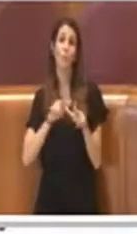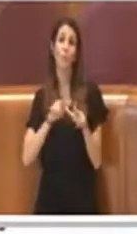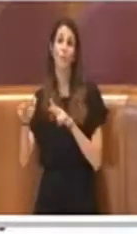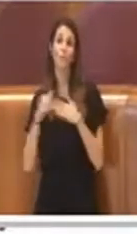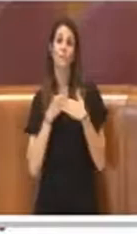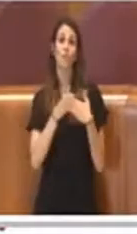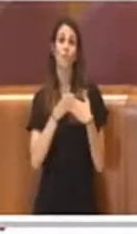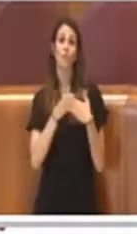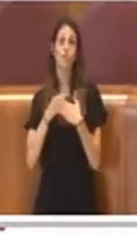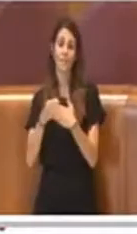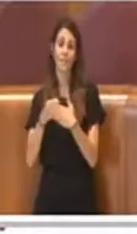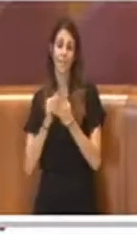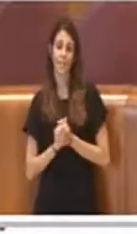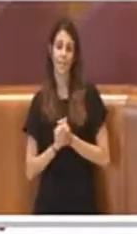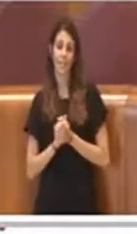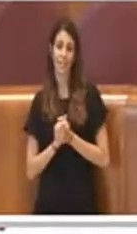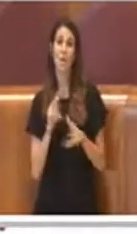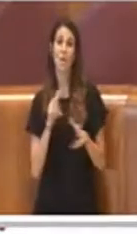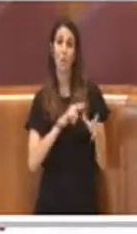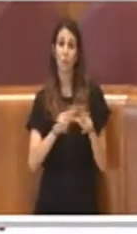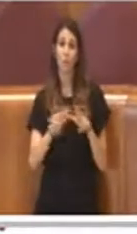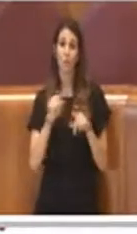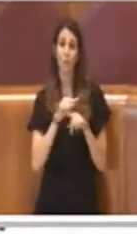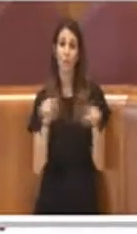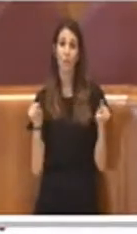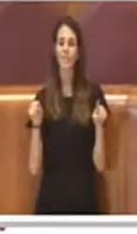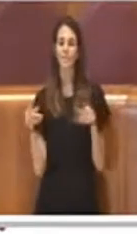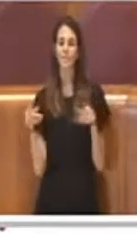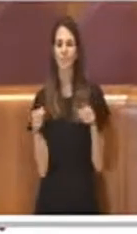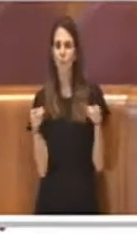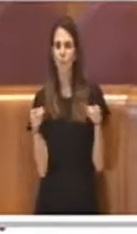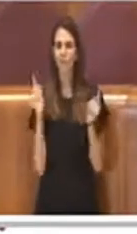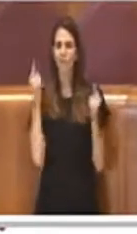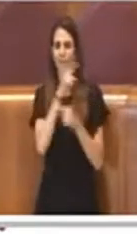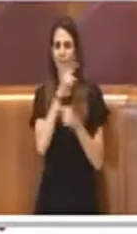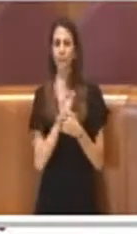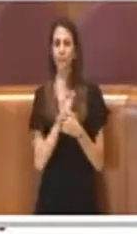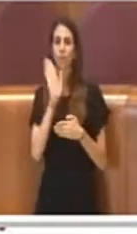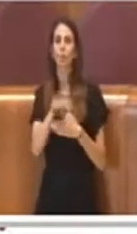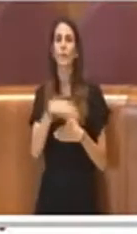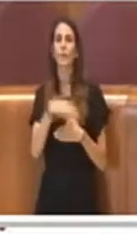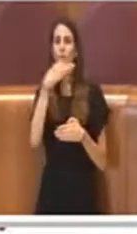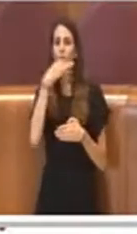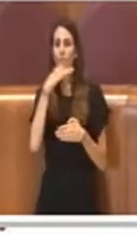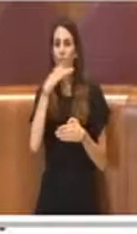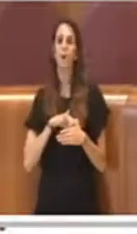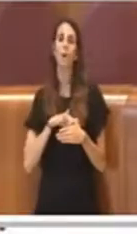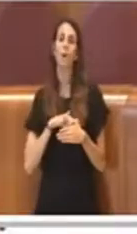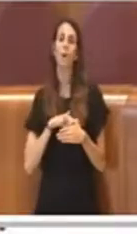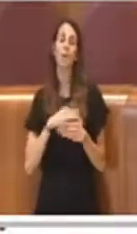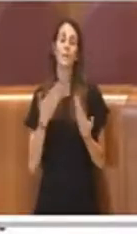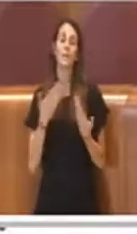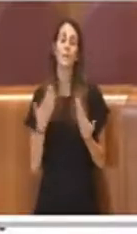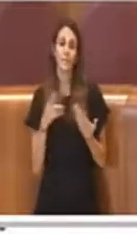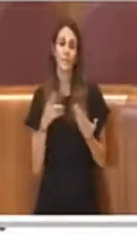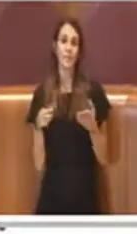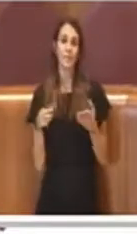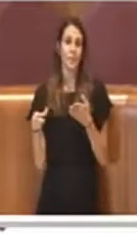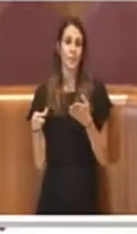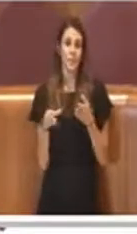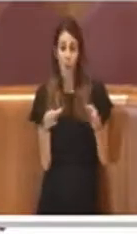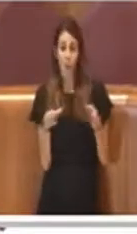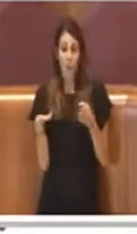a superare momenti difficili legati anche al rallentamento